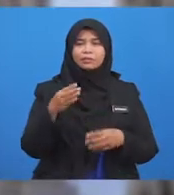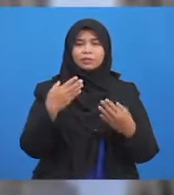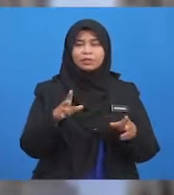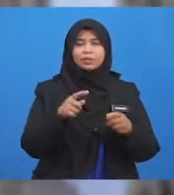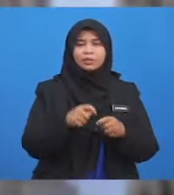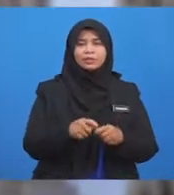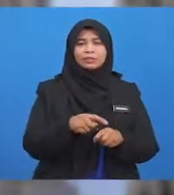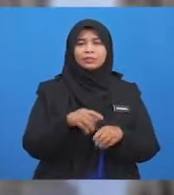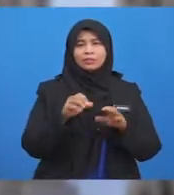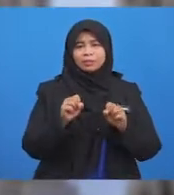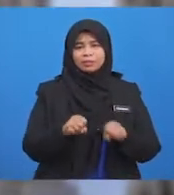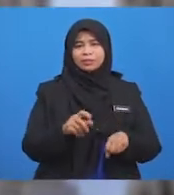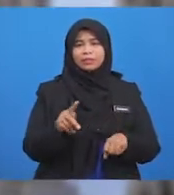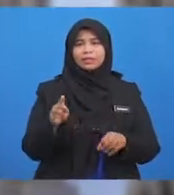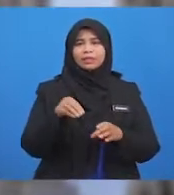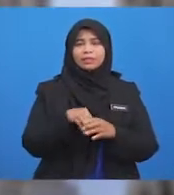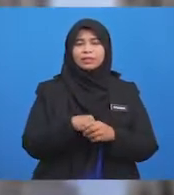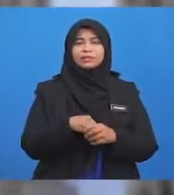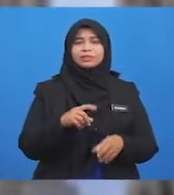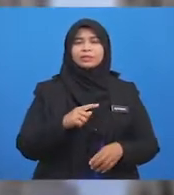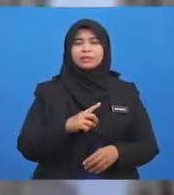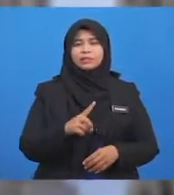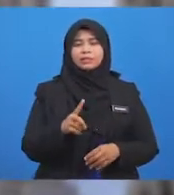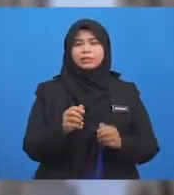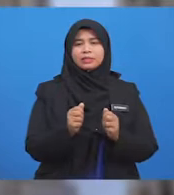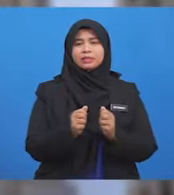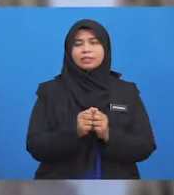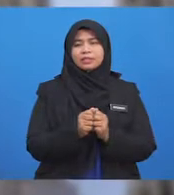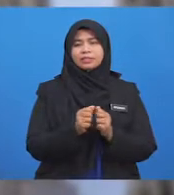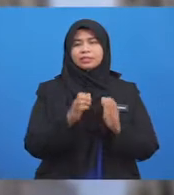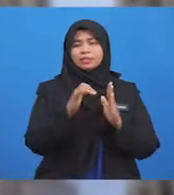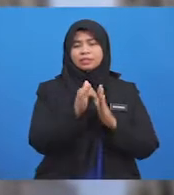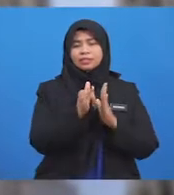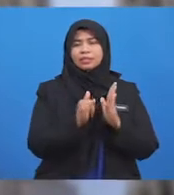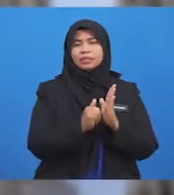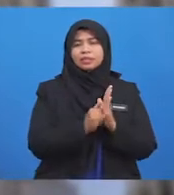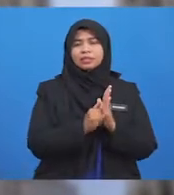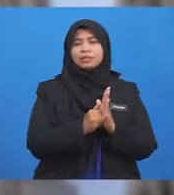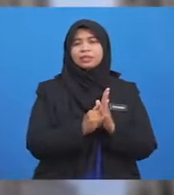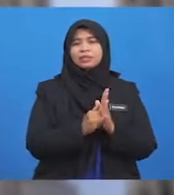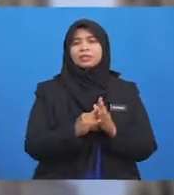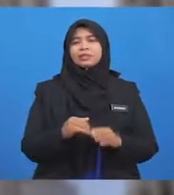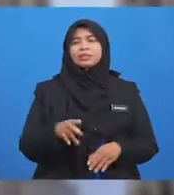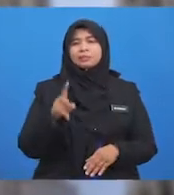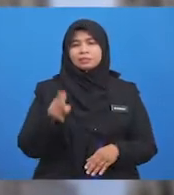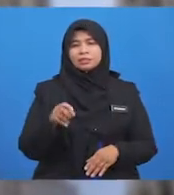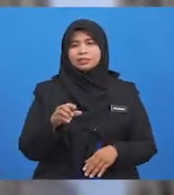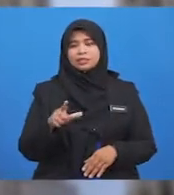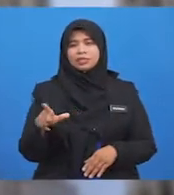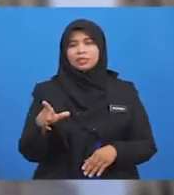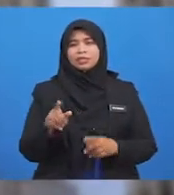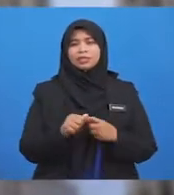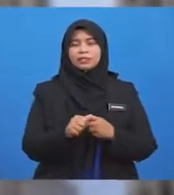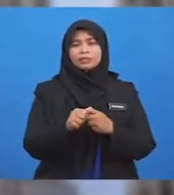ia dibolehkan dalam Islam Dengan syarat muamalat yang kita gunakan tersebut Mestilah berlandaskan